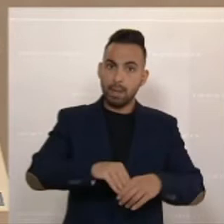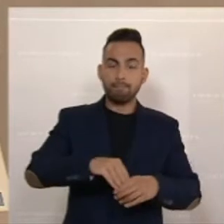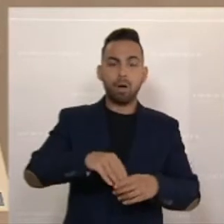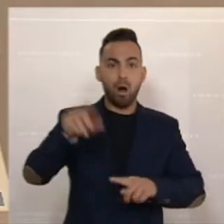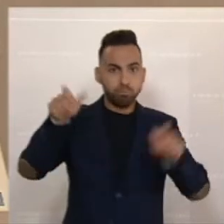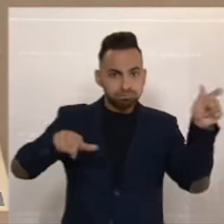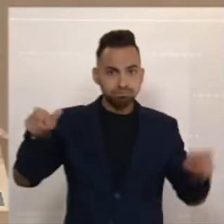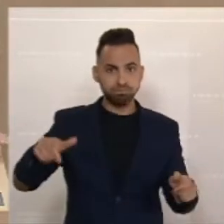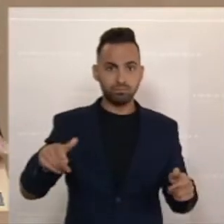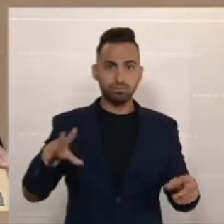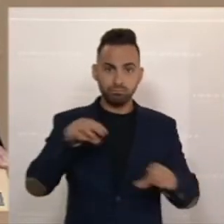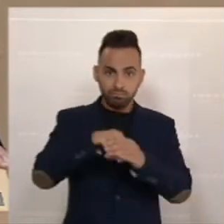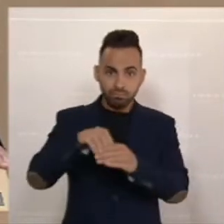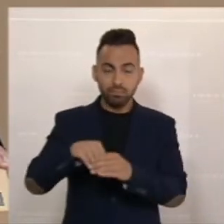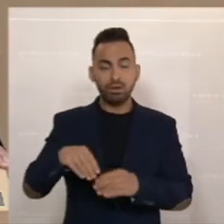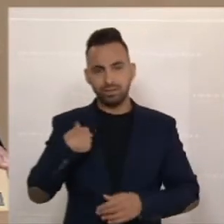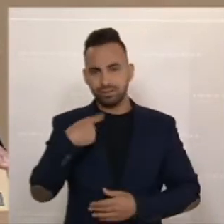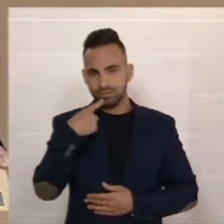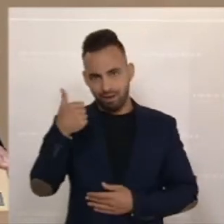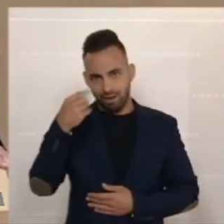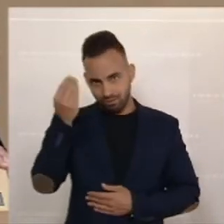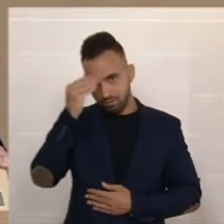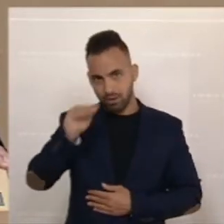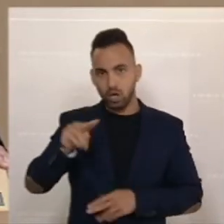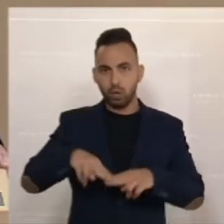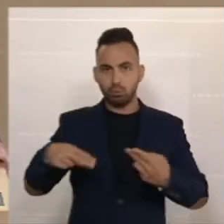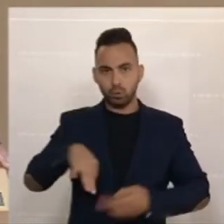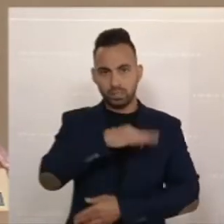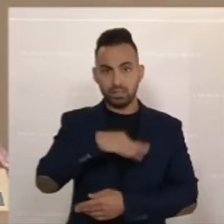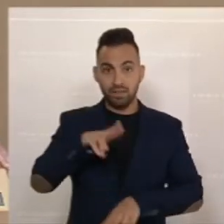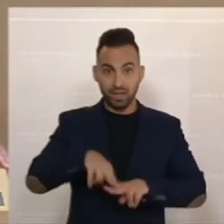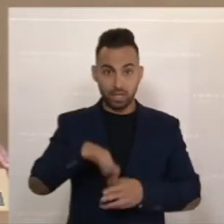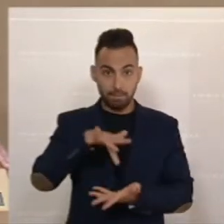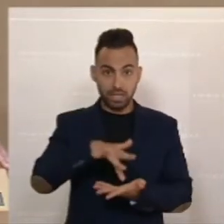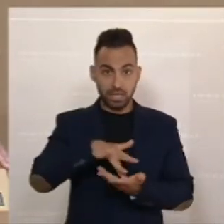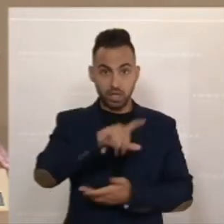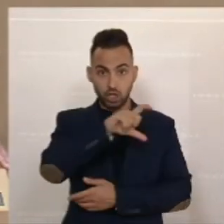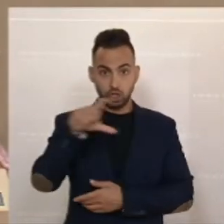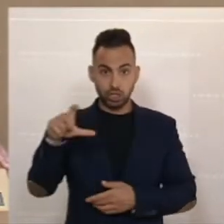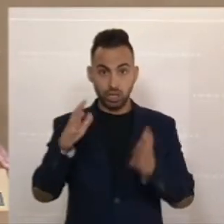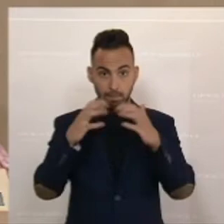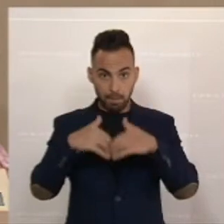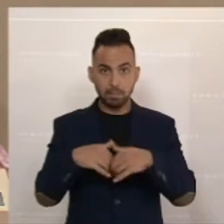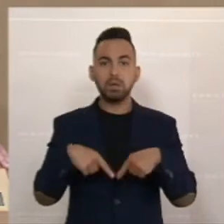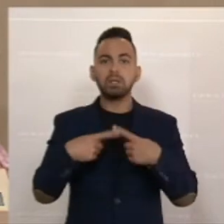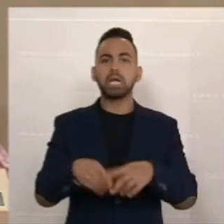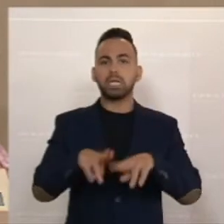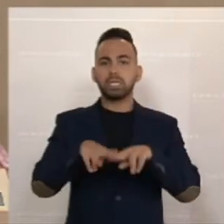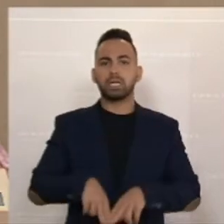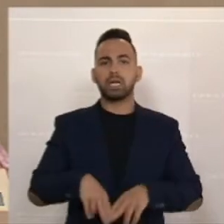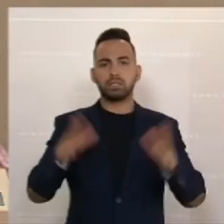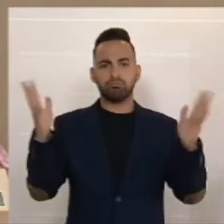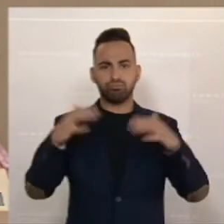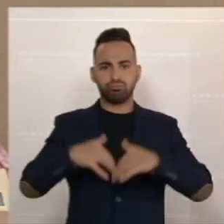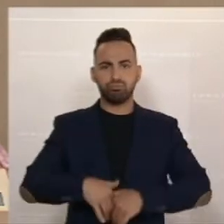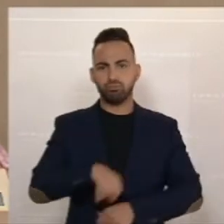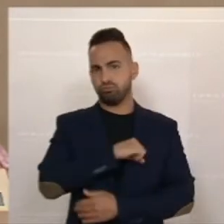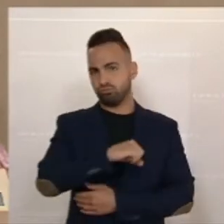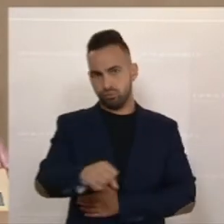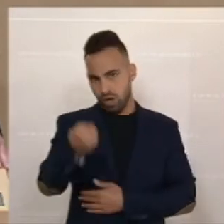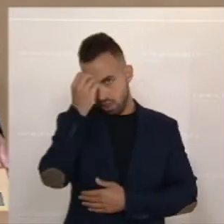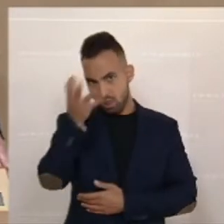Und ich sage Ihnen, Herr Bundeskanzler, wenn die Mittelschicht kippt, dann kippt alles andere auch sehr schnell.